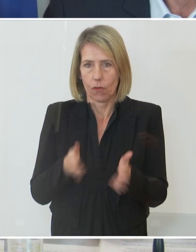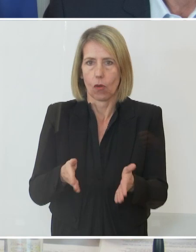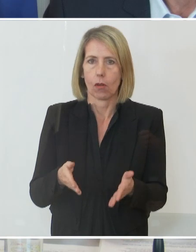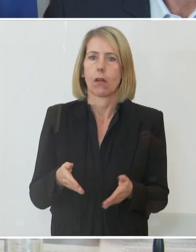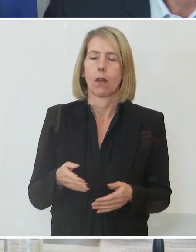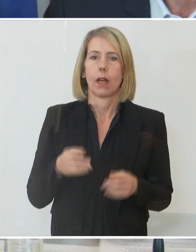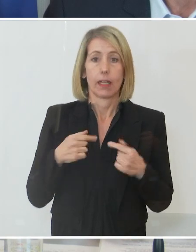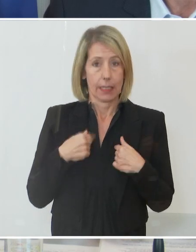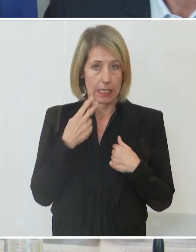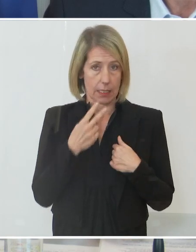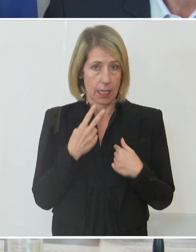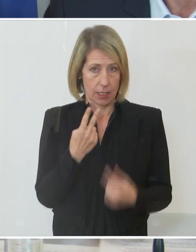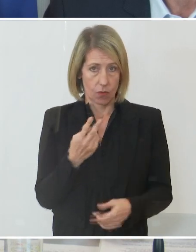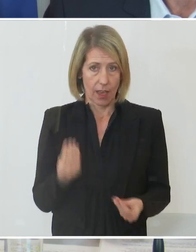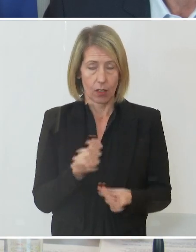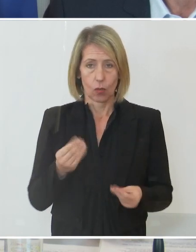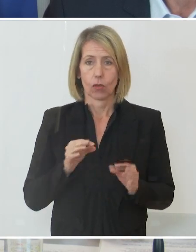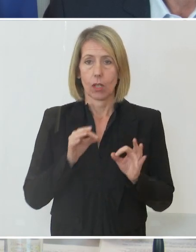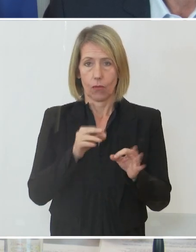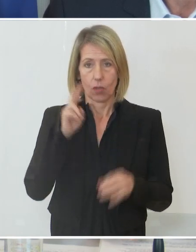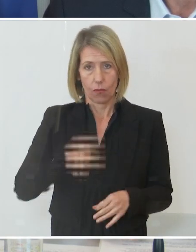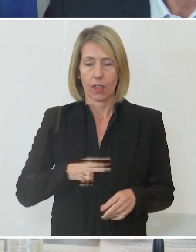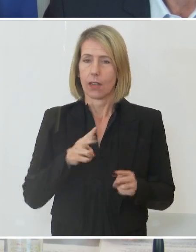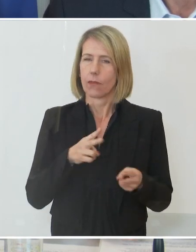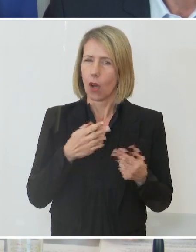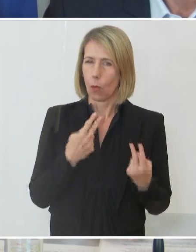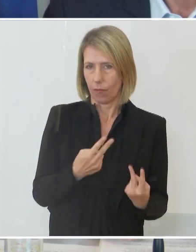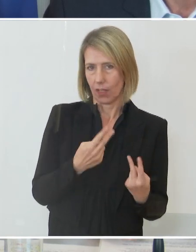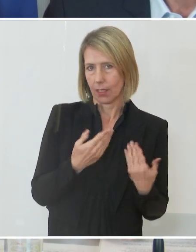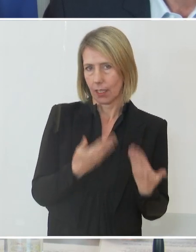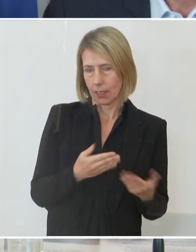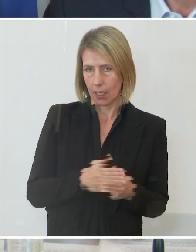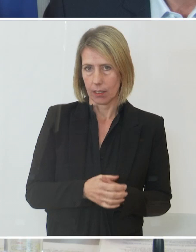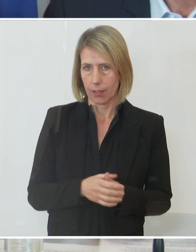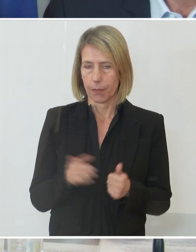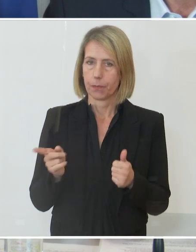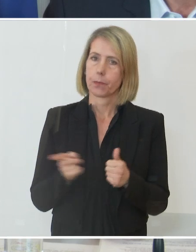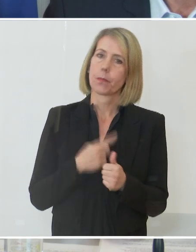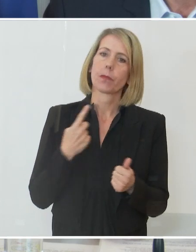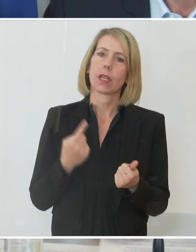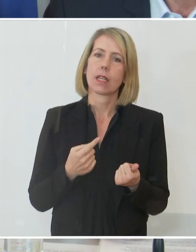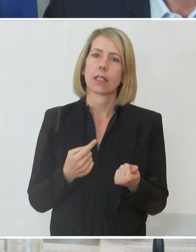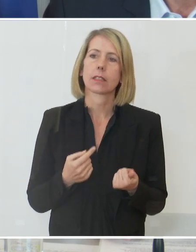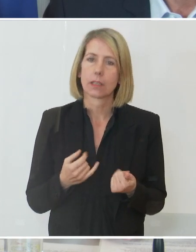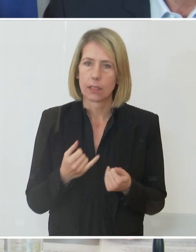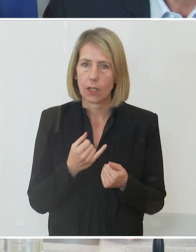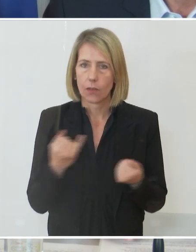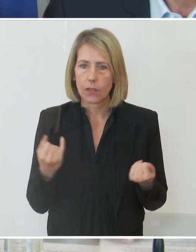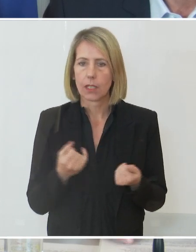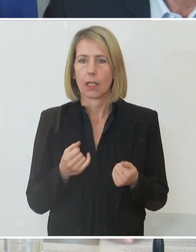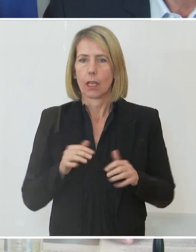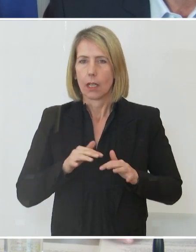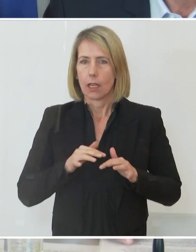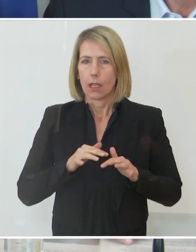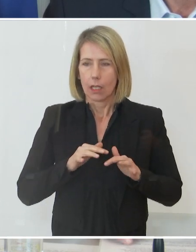deshalb aus zwei Gründen für Wien wichtig, nämlich, dass wir zum einen eine Entzerrung vornehmen von